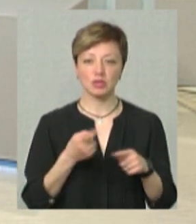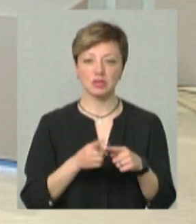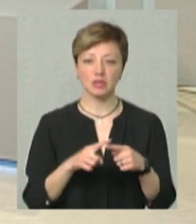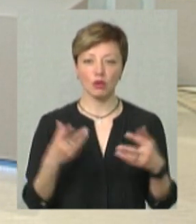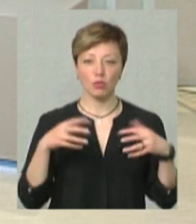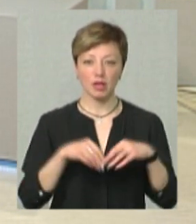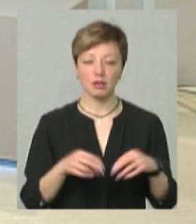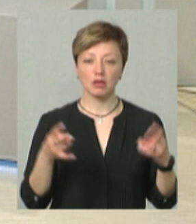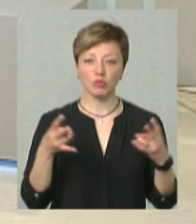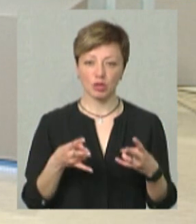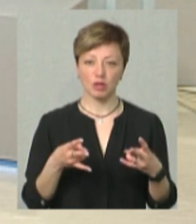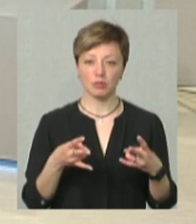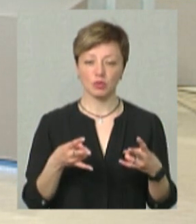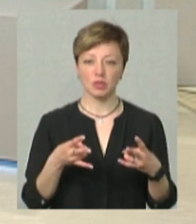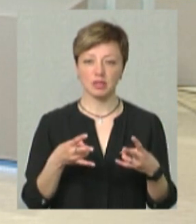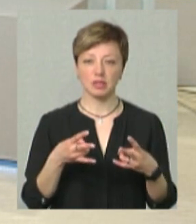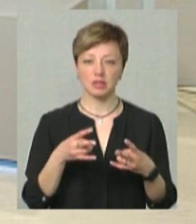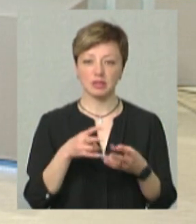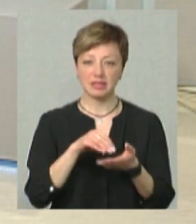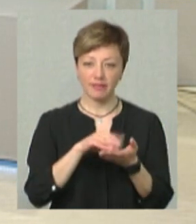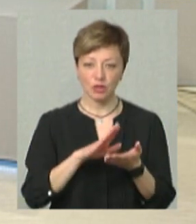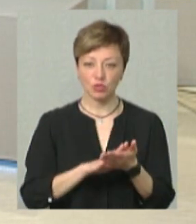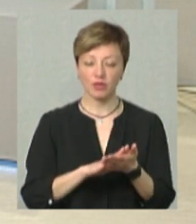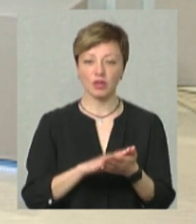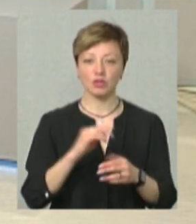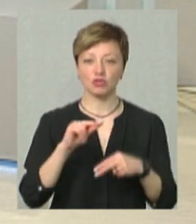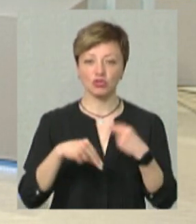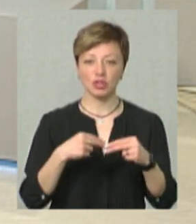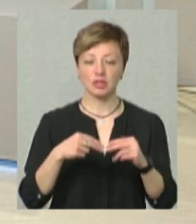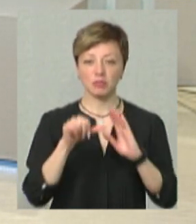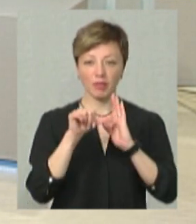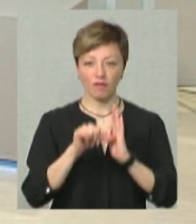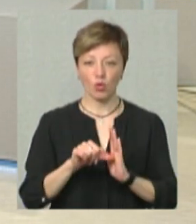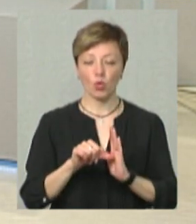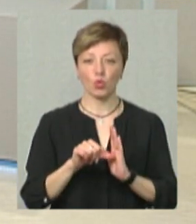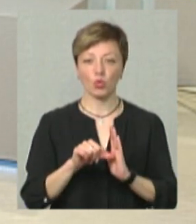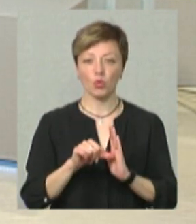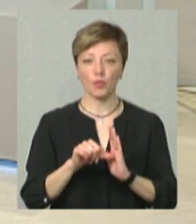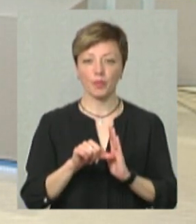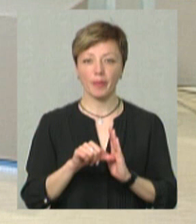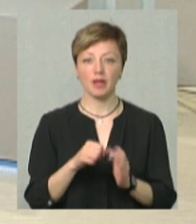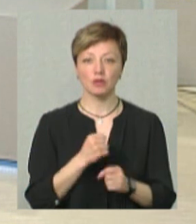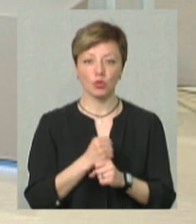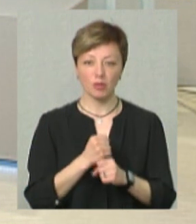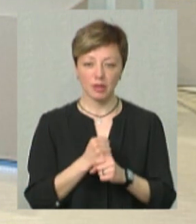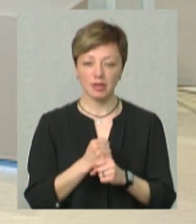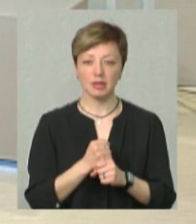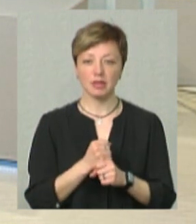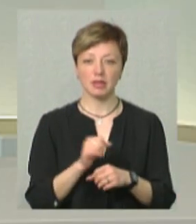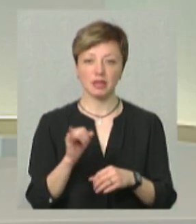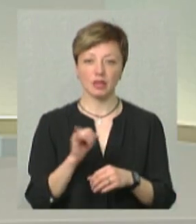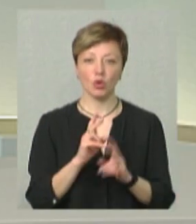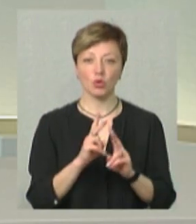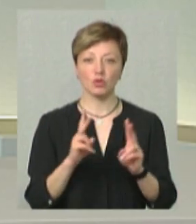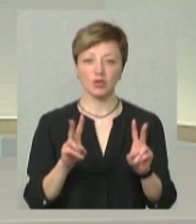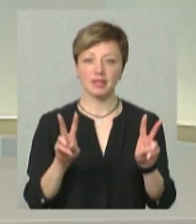об'єднання потрібно якось зафіксувати, і через пів року ми його зробили. І воно